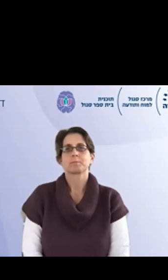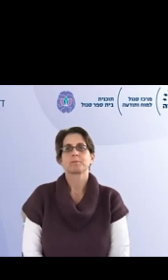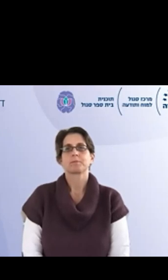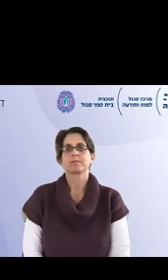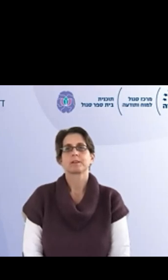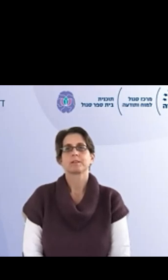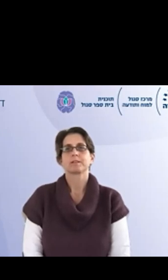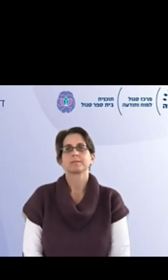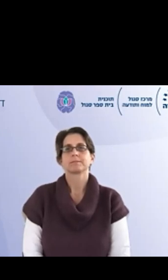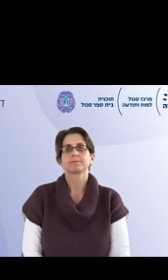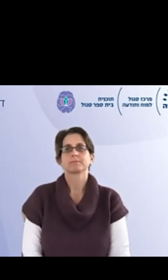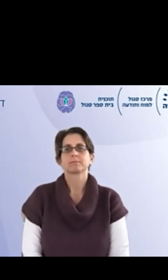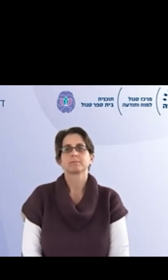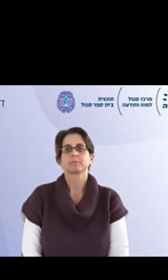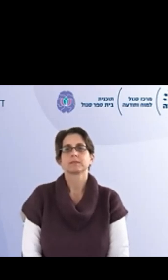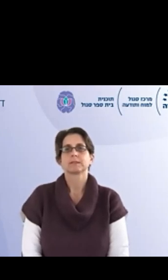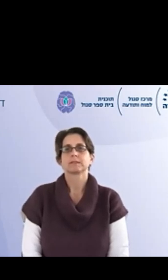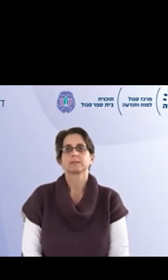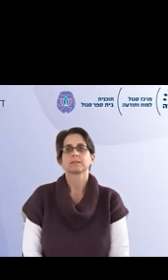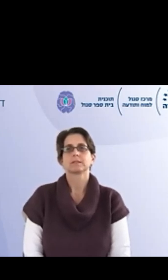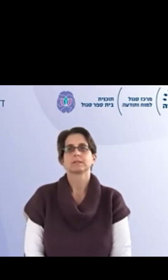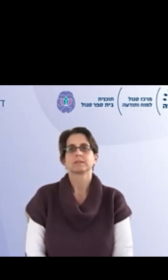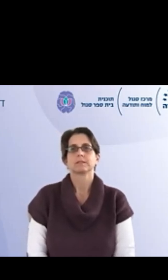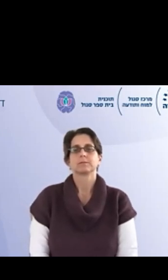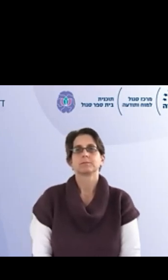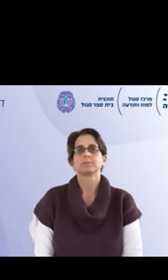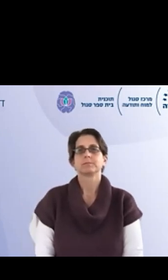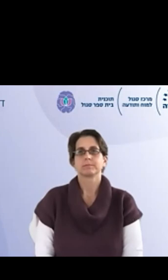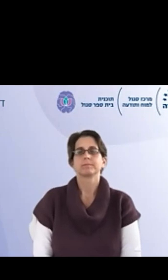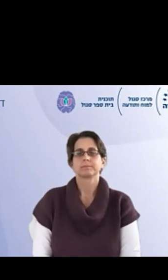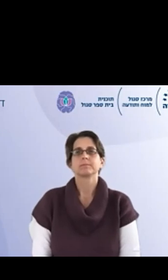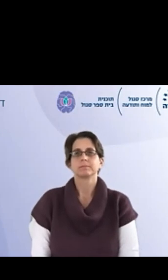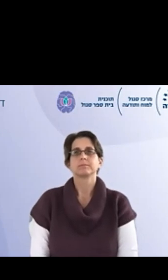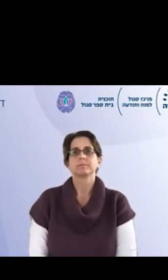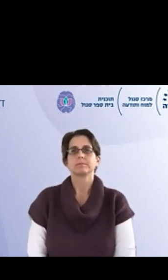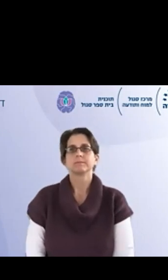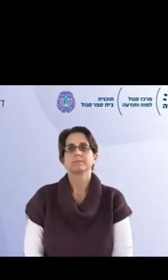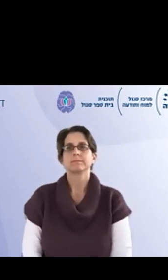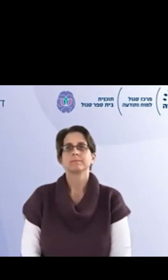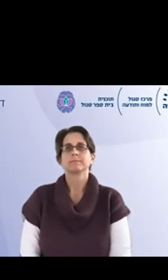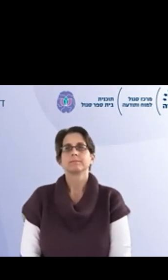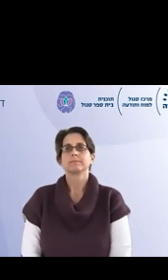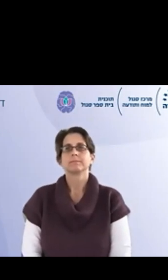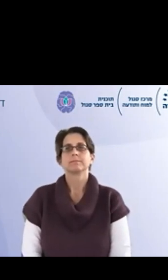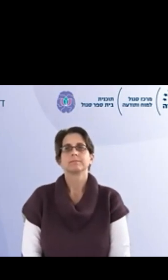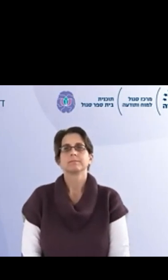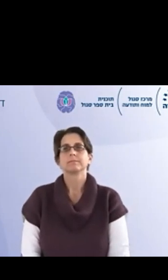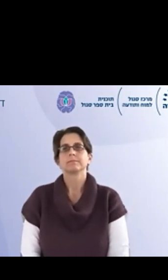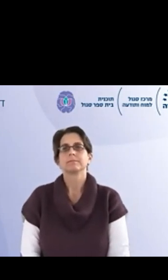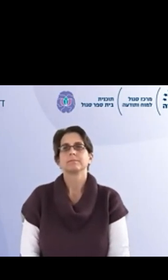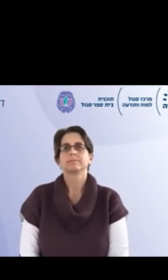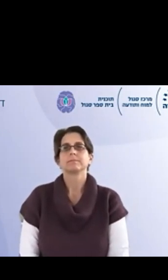אחד הדברים החשובים, שככה, אינחו אותי כמנהלת, שהכנסתי את המיינדפולנס, לתוך בית הספר, קודם כל, הכנסתי אותו,